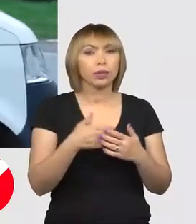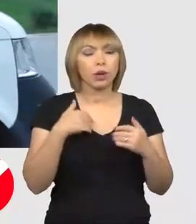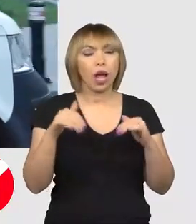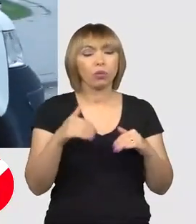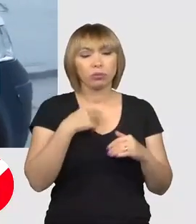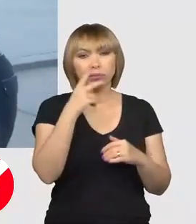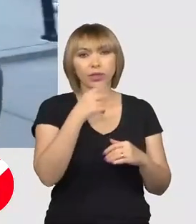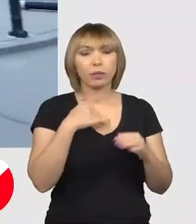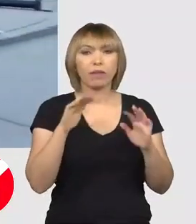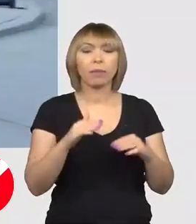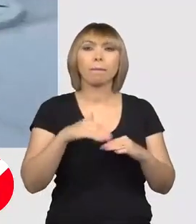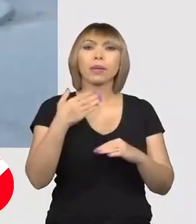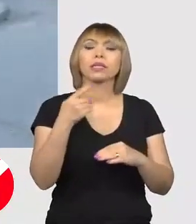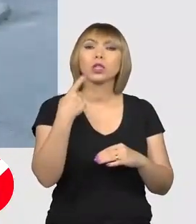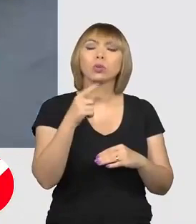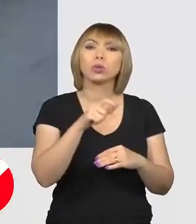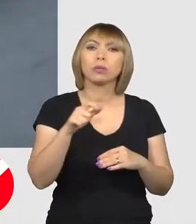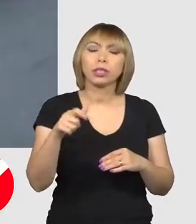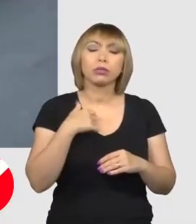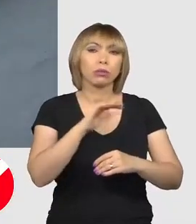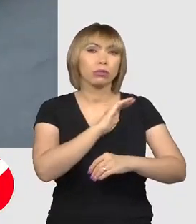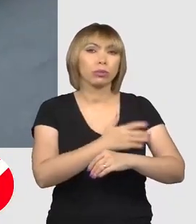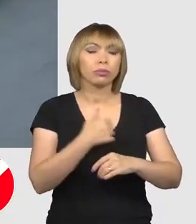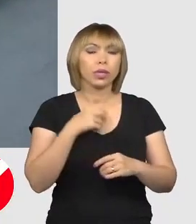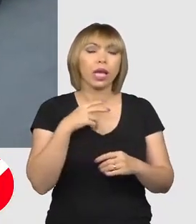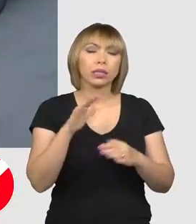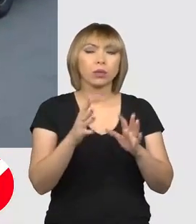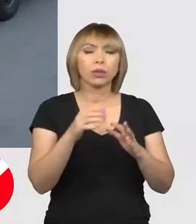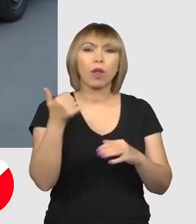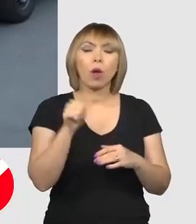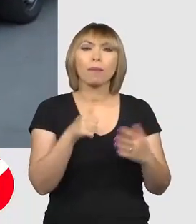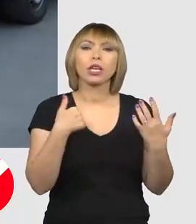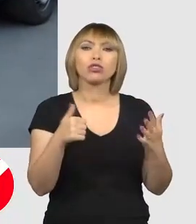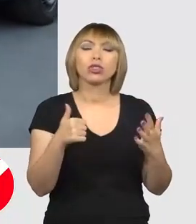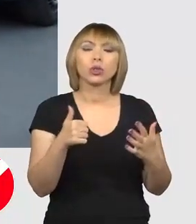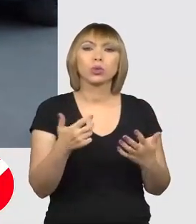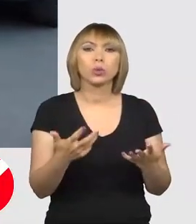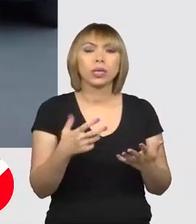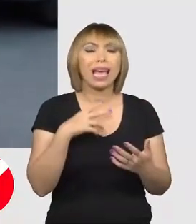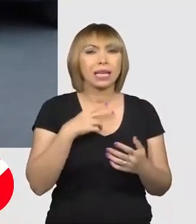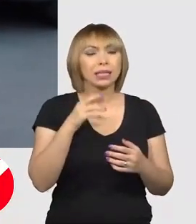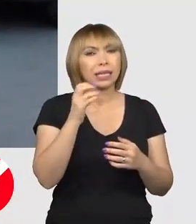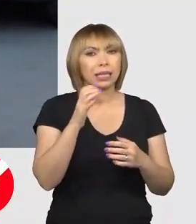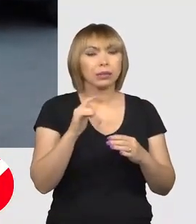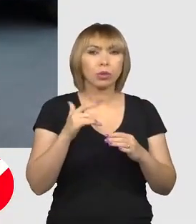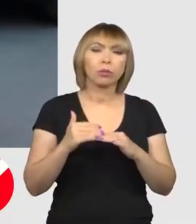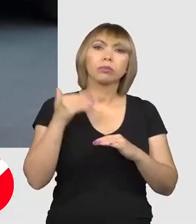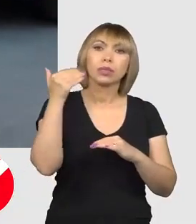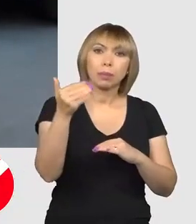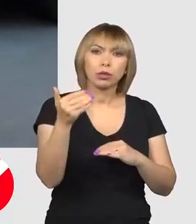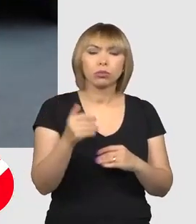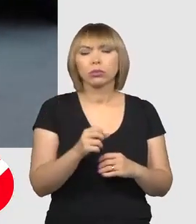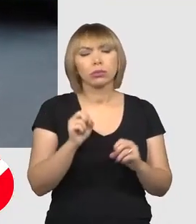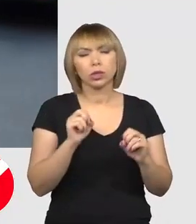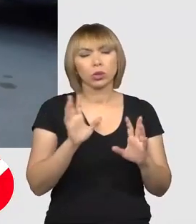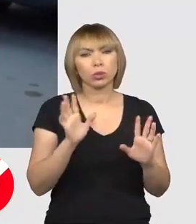vedem, avem peste 100 de persoane. Capacitatea noastră este undeva la 1.600. Există vreun risc să depășim? Nu.